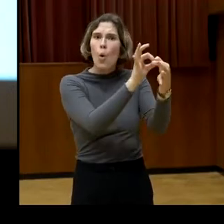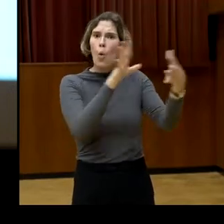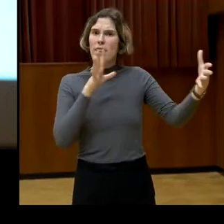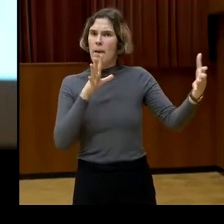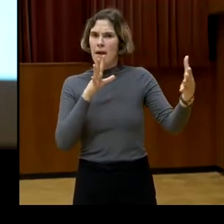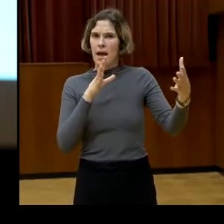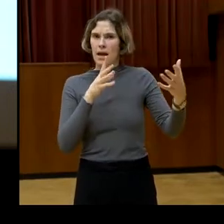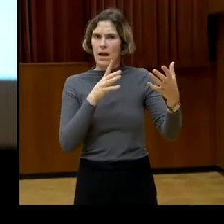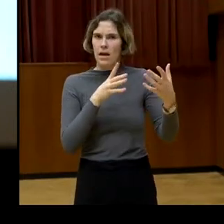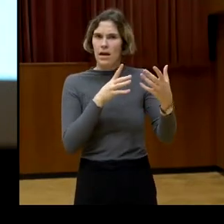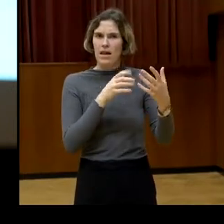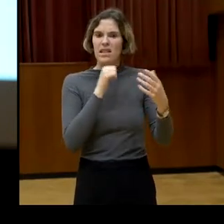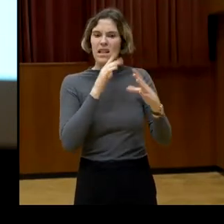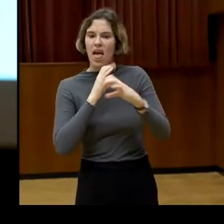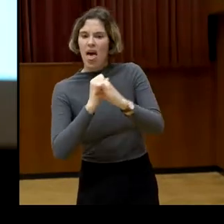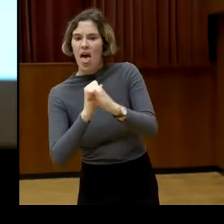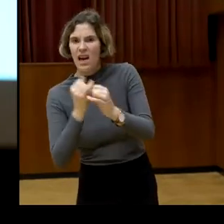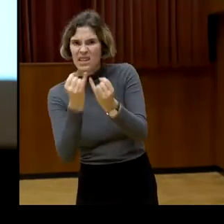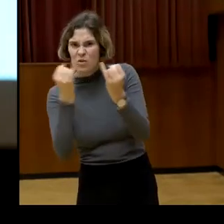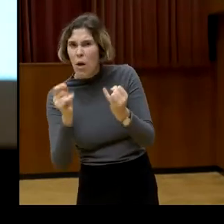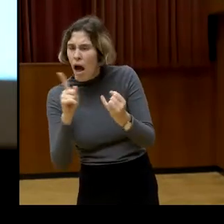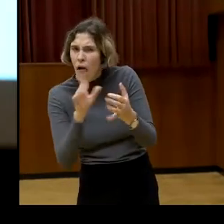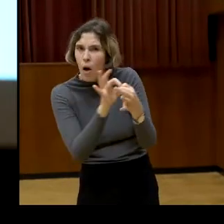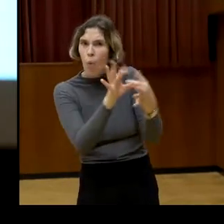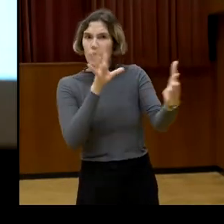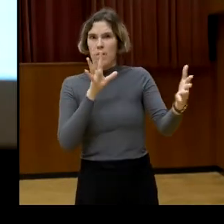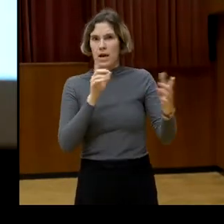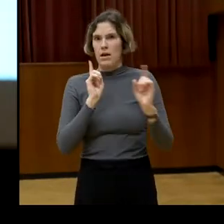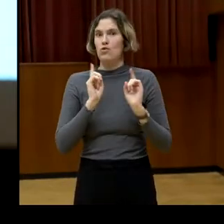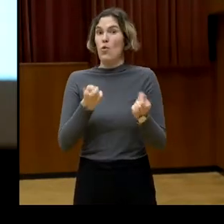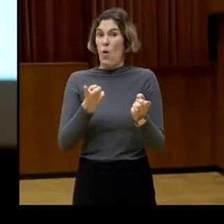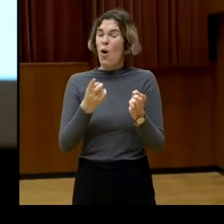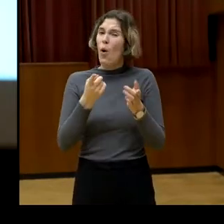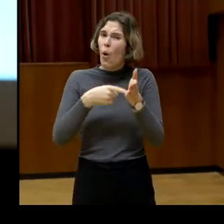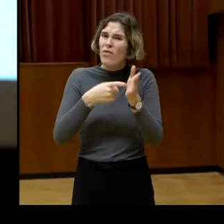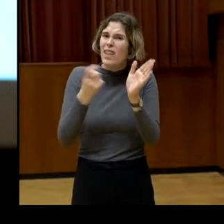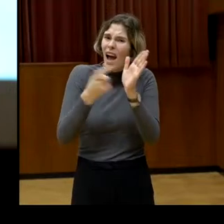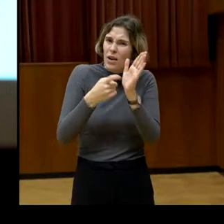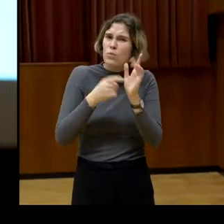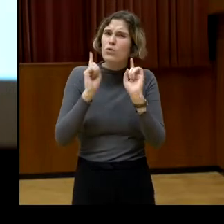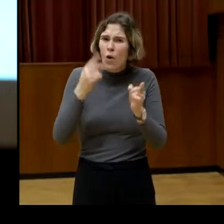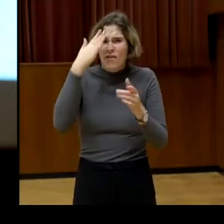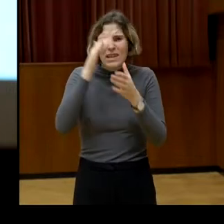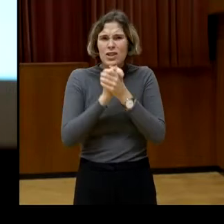oftmals hat Kritik auch diesen Anspruch, Wissenschaft besser und unabhängiger zu machen.